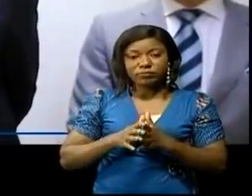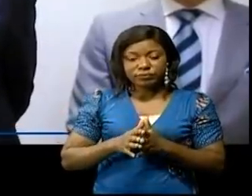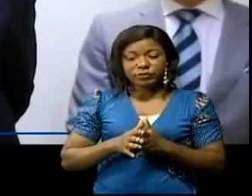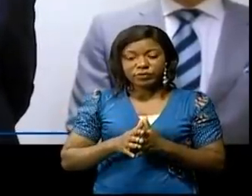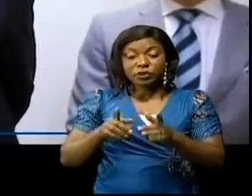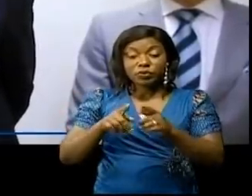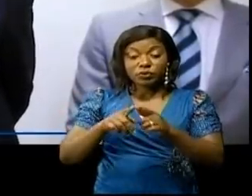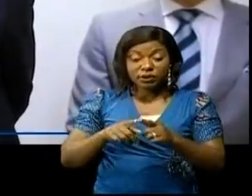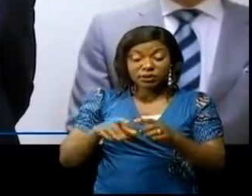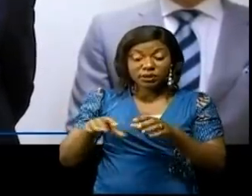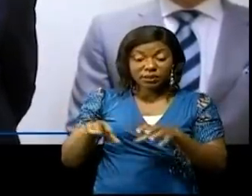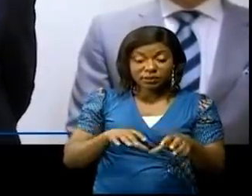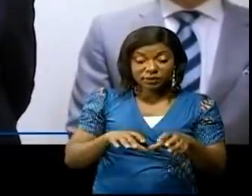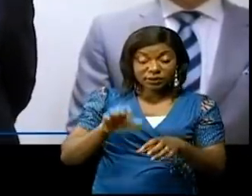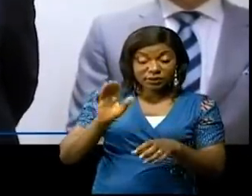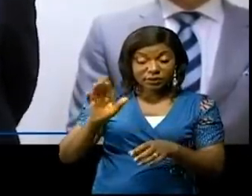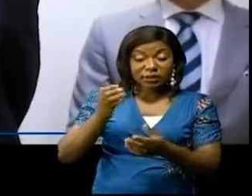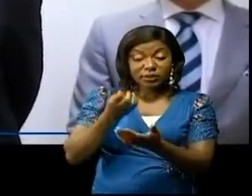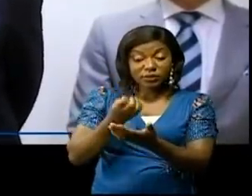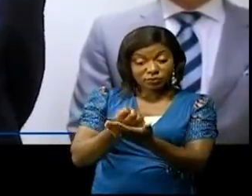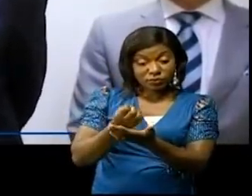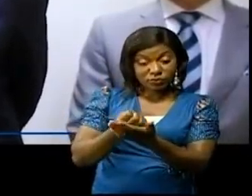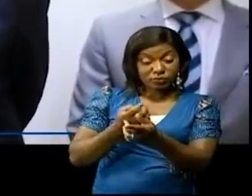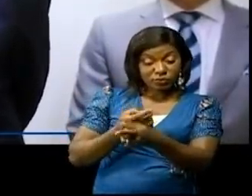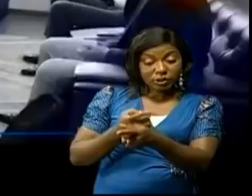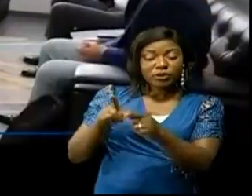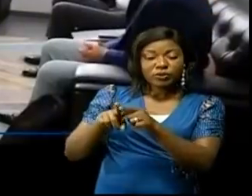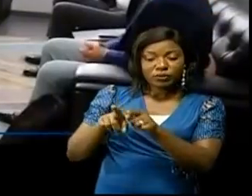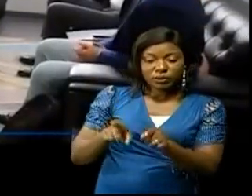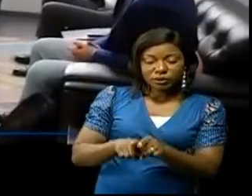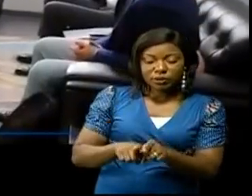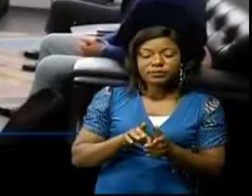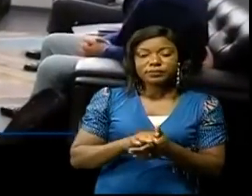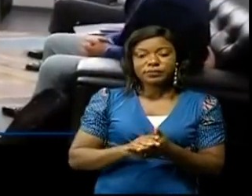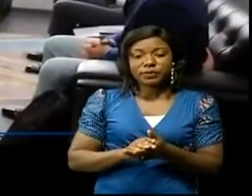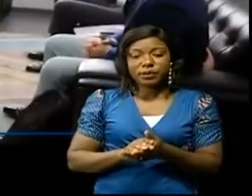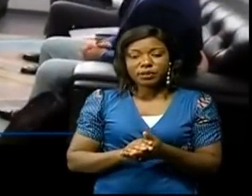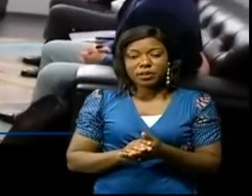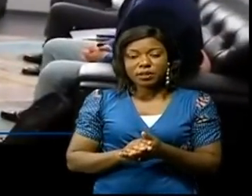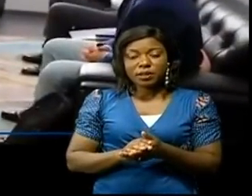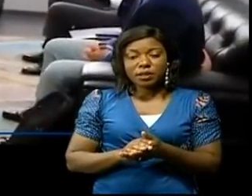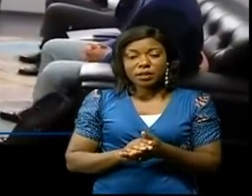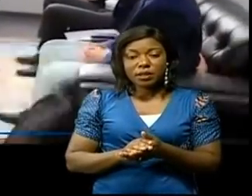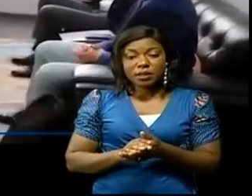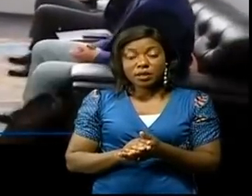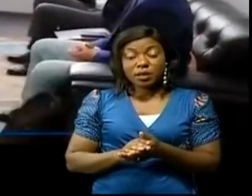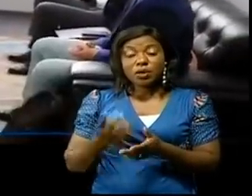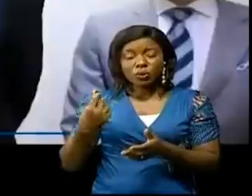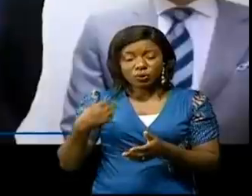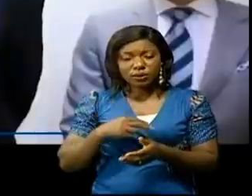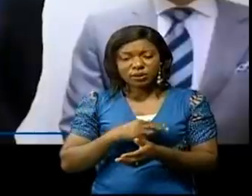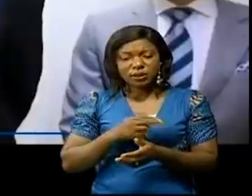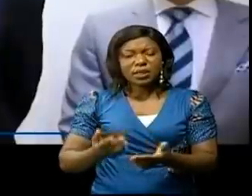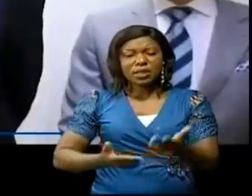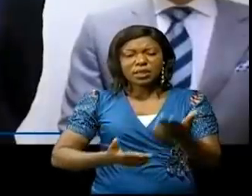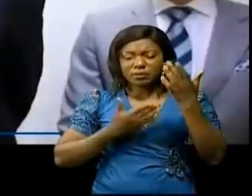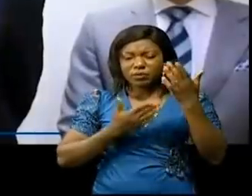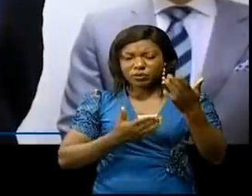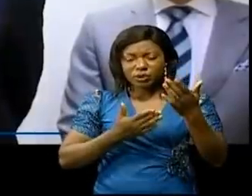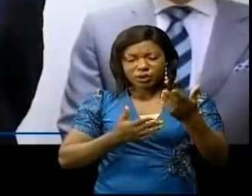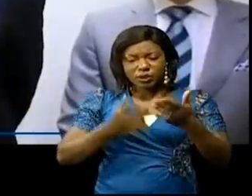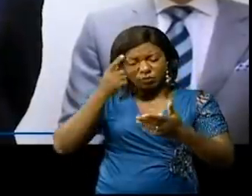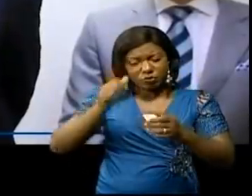activités, à cette activité économique par extension et également qui ont un impact sur la vie des populations.